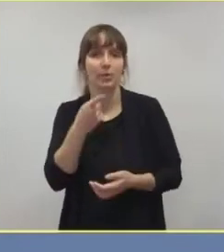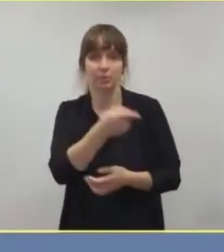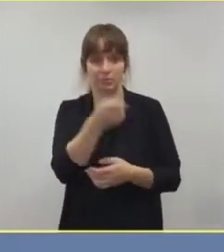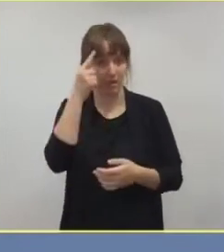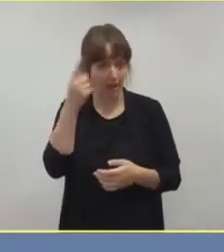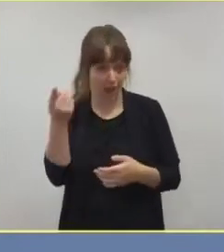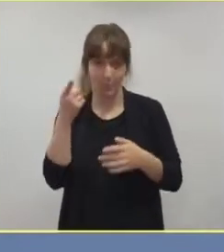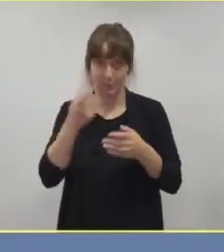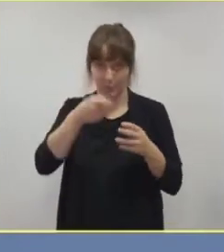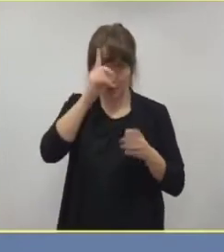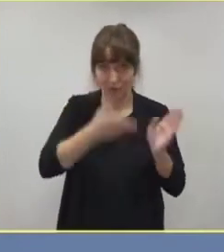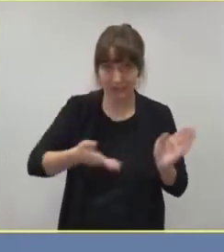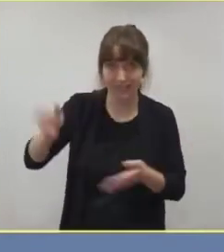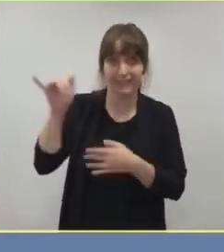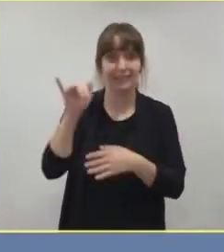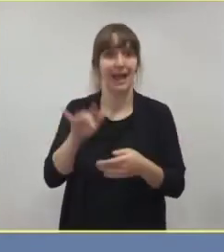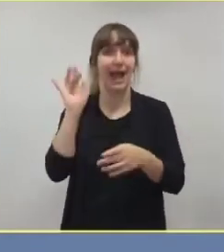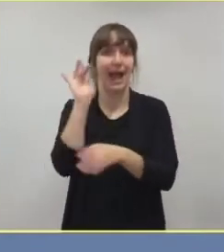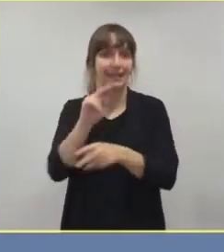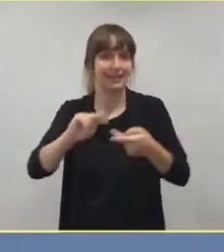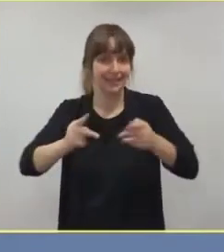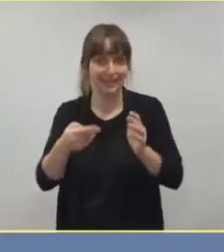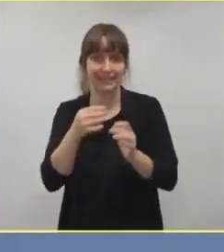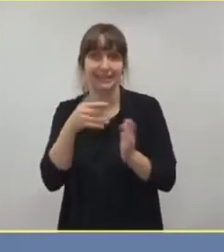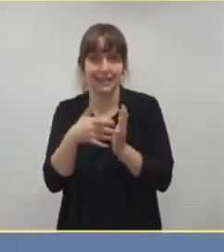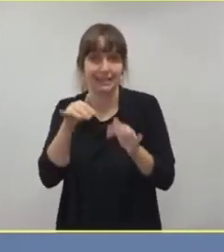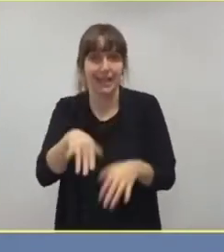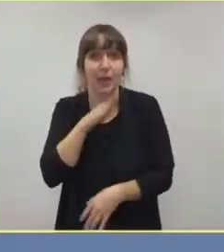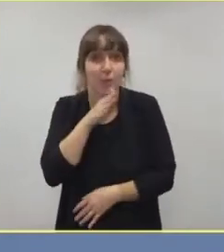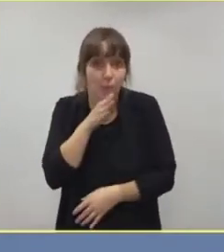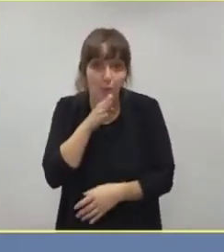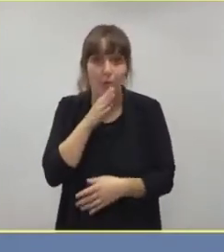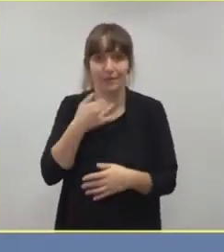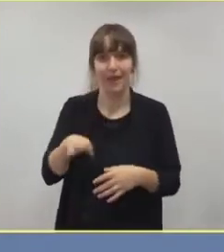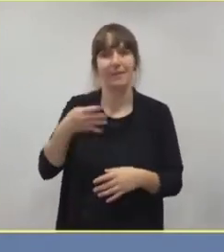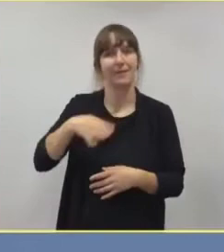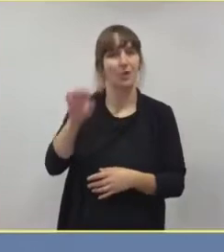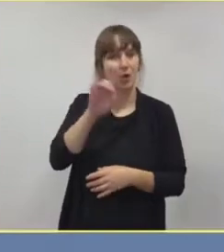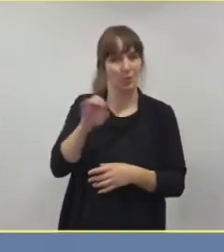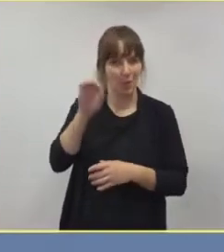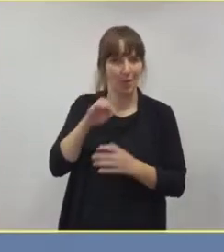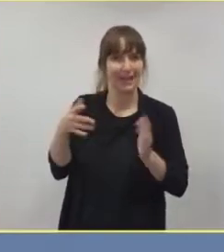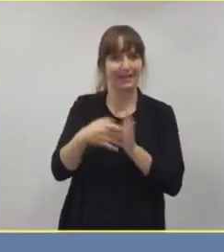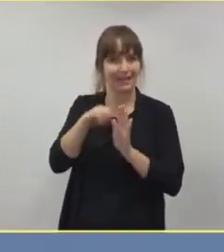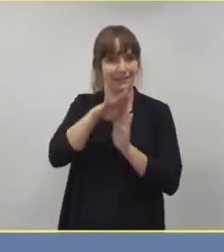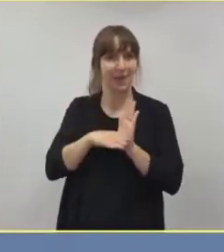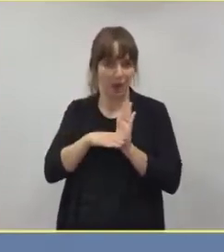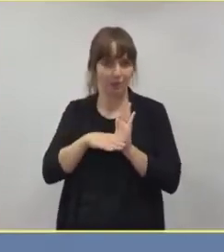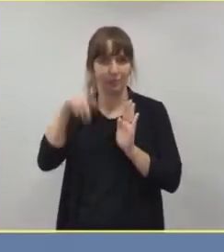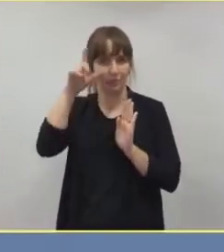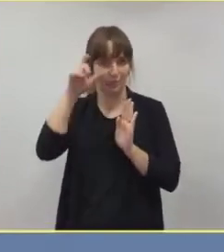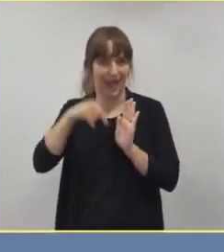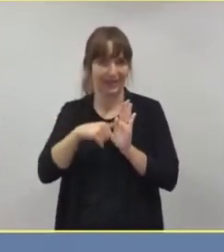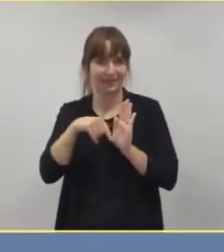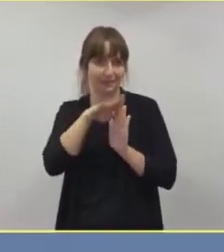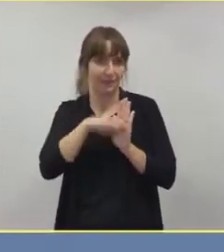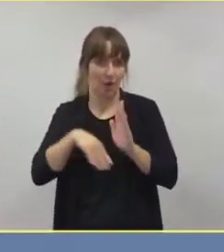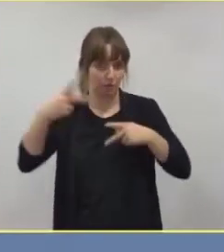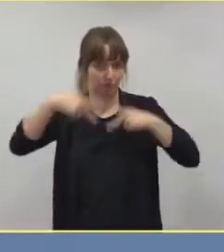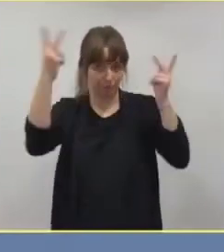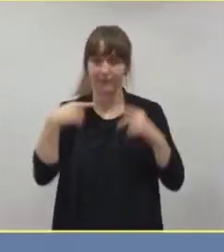genügend Antigen-Tests hätten. Wir waren ja sehr froh über diese Testverordnung am 14. Oktober von Herrn Bundesminister Spahn. Aber